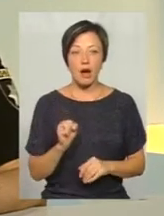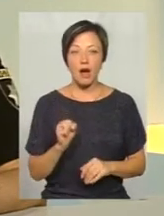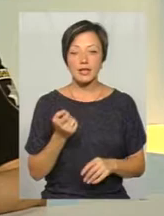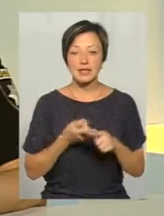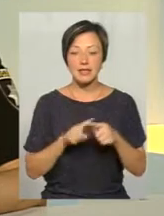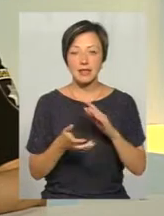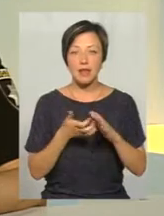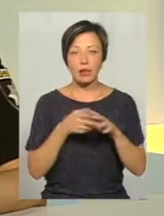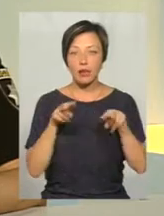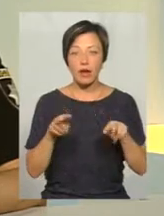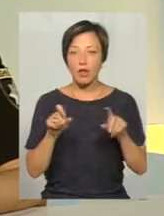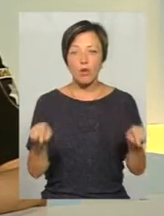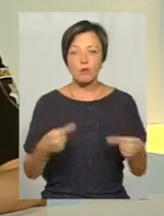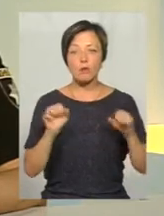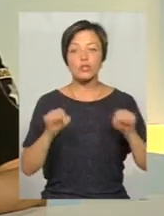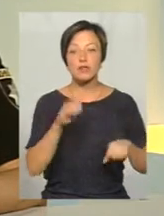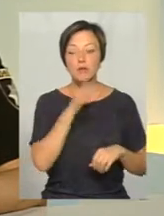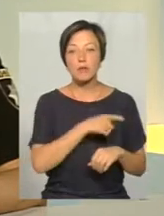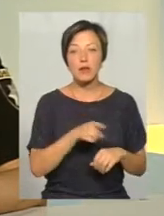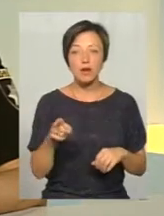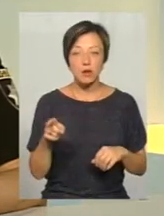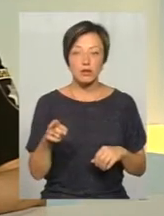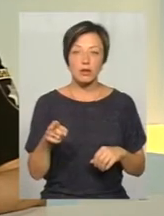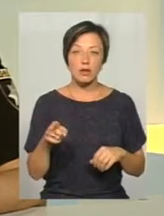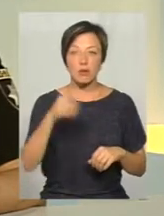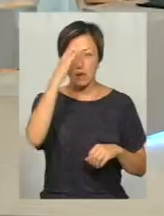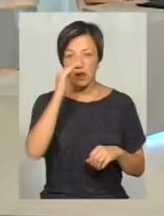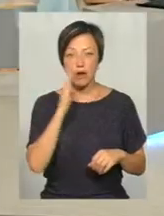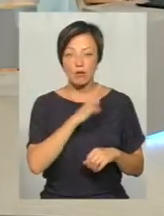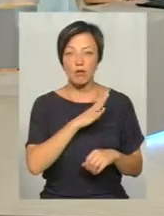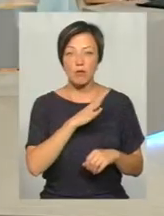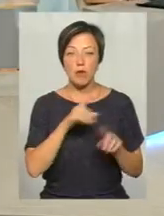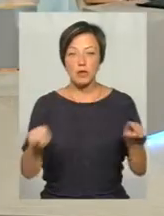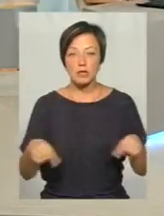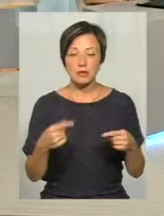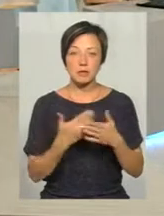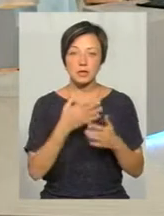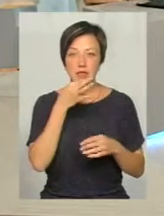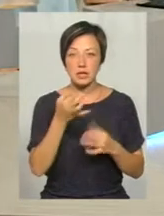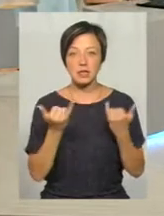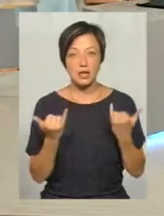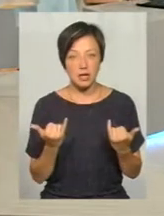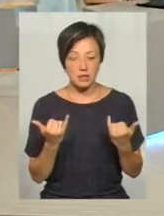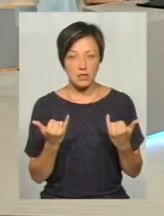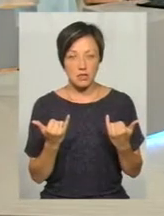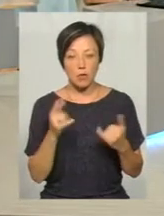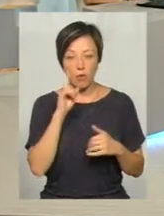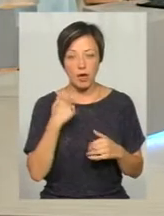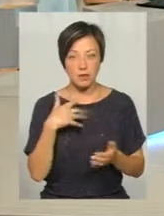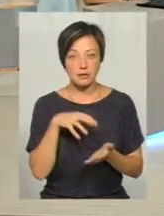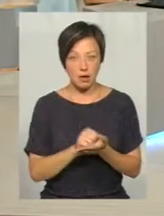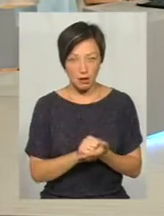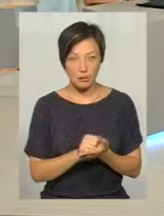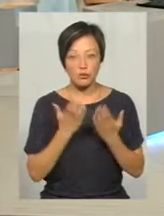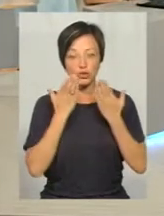недогляд і неорганізація. Можливо, в той період, можливо, батькам було би організувати, сказати, може ти зараз, поки я занята,